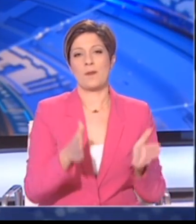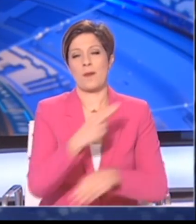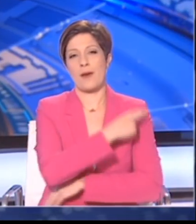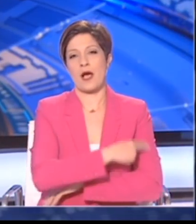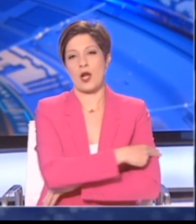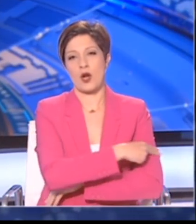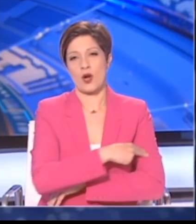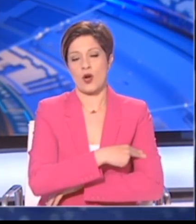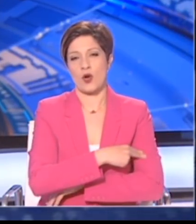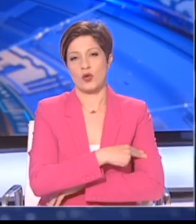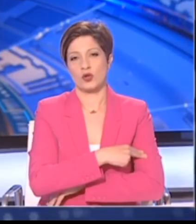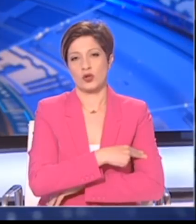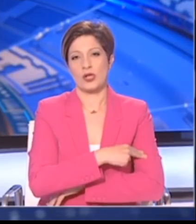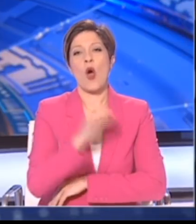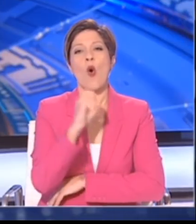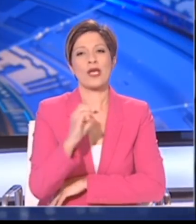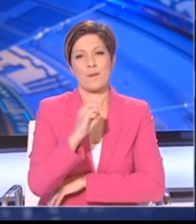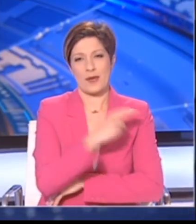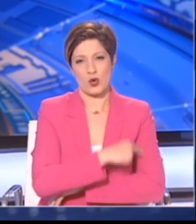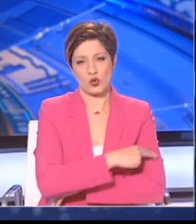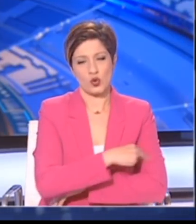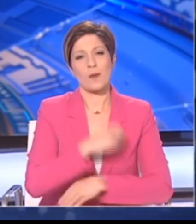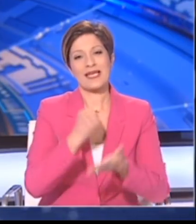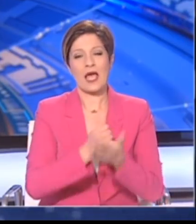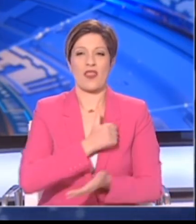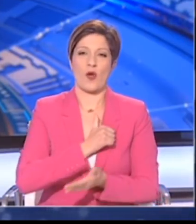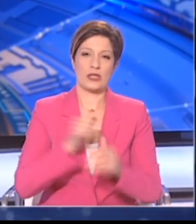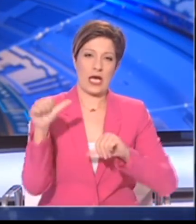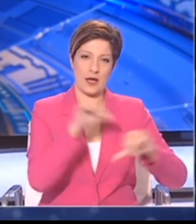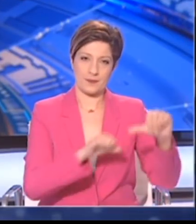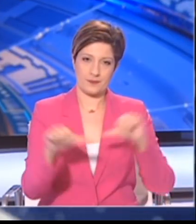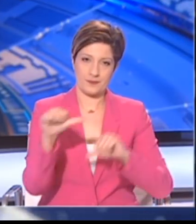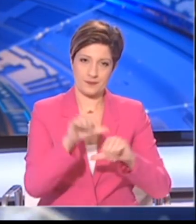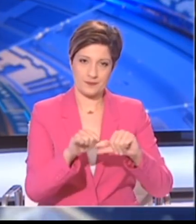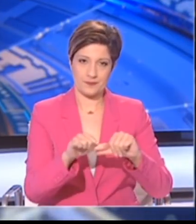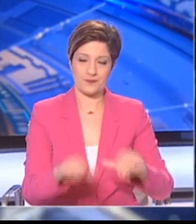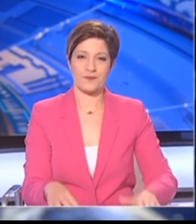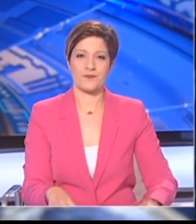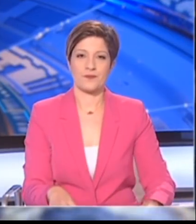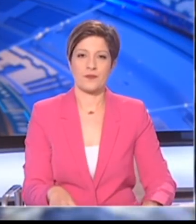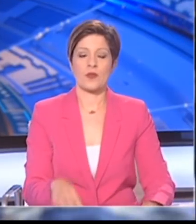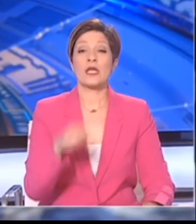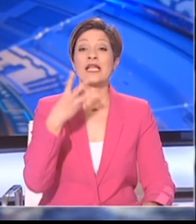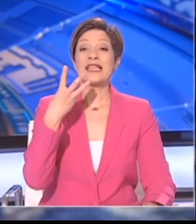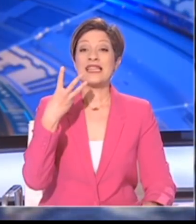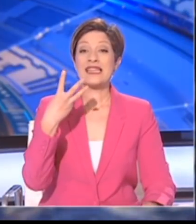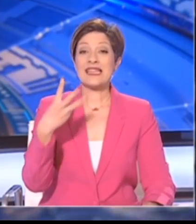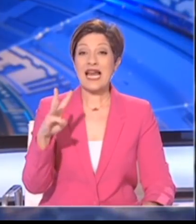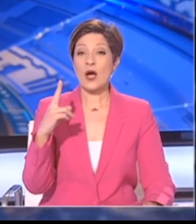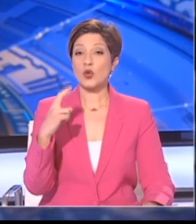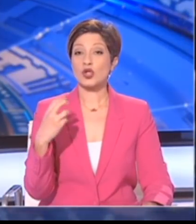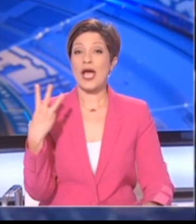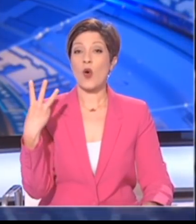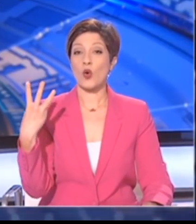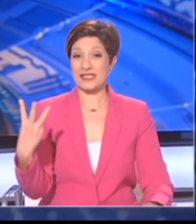Συλλευτηρίων του ΟΚΙΠΗ και από ιδιωτικά εργαστήρια. Τα 323